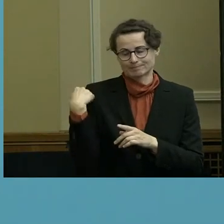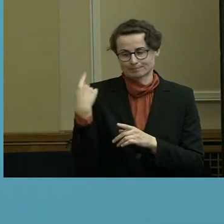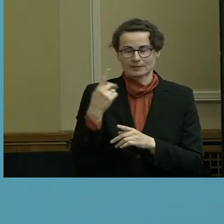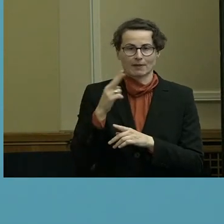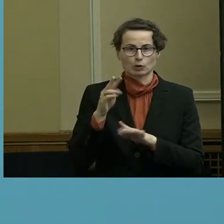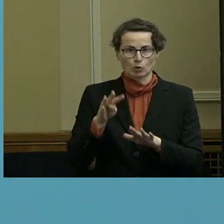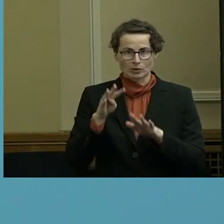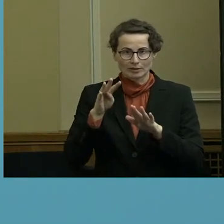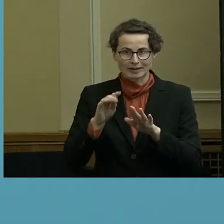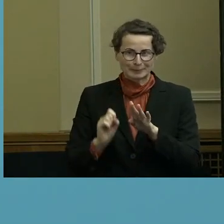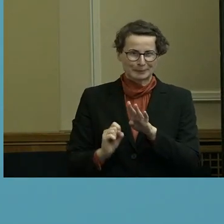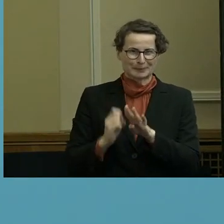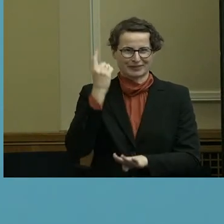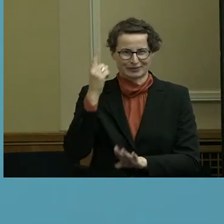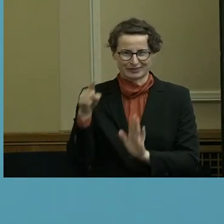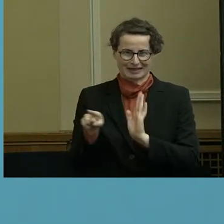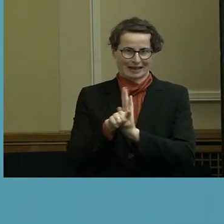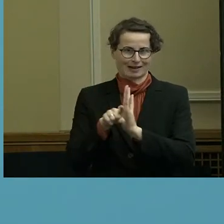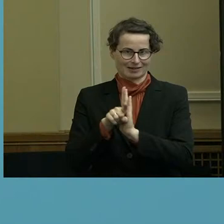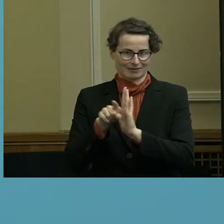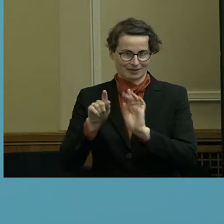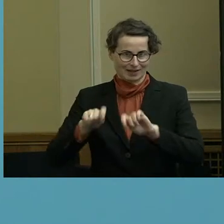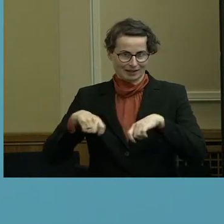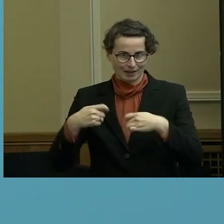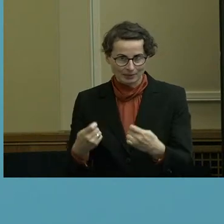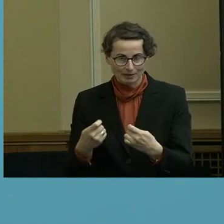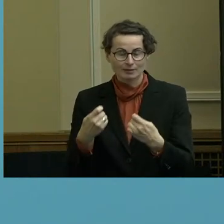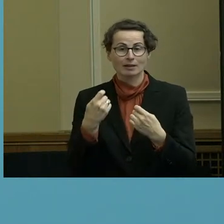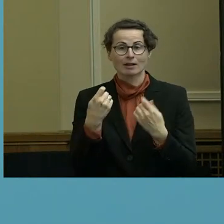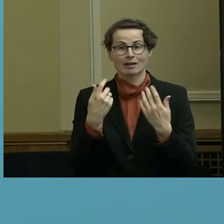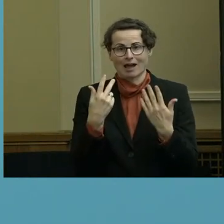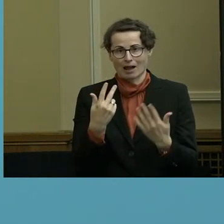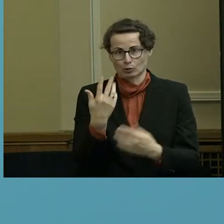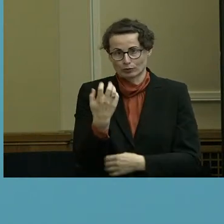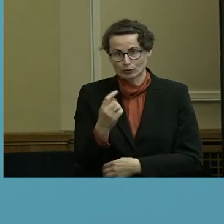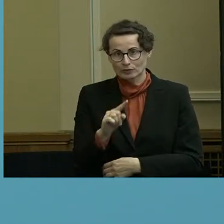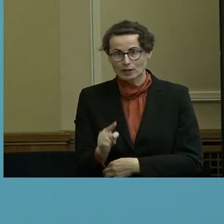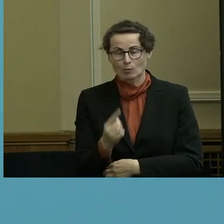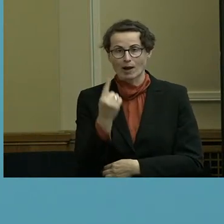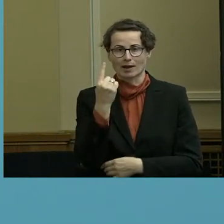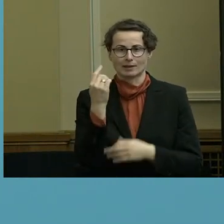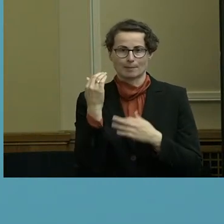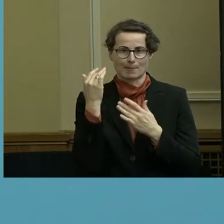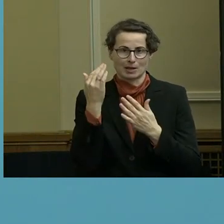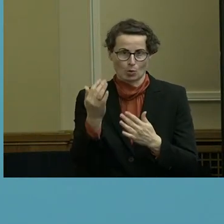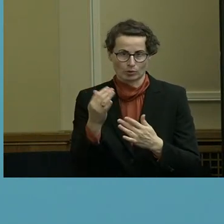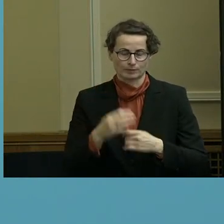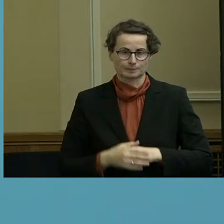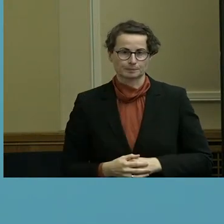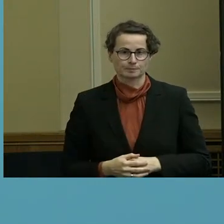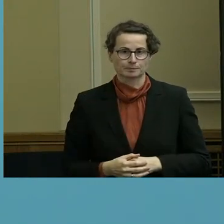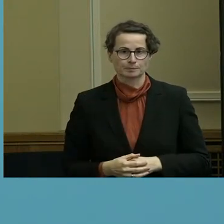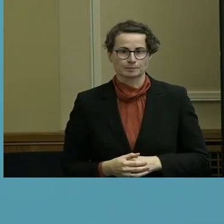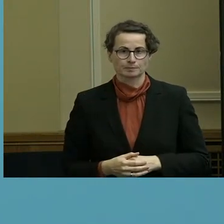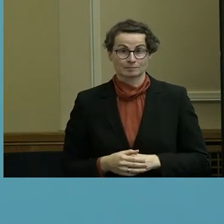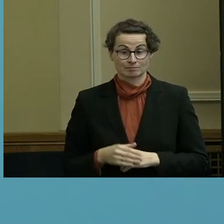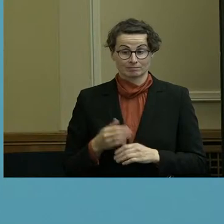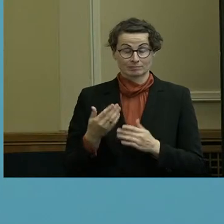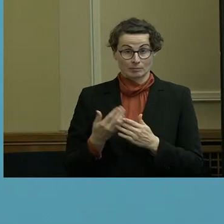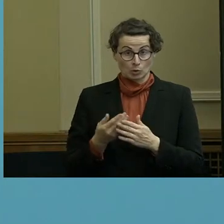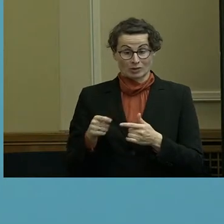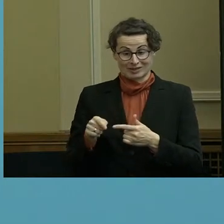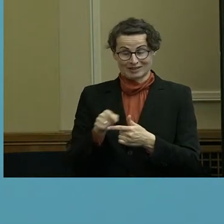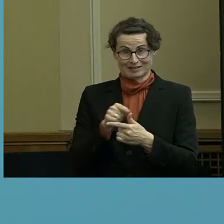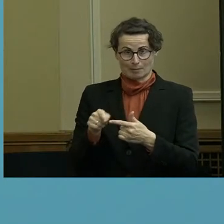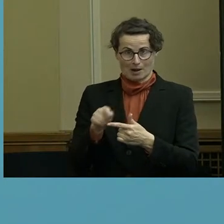ein negatives Ergebnis von 58,1 Millionen gesehen. Und diese beiden